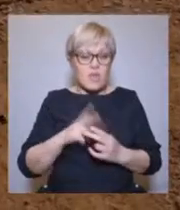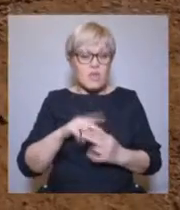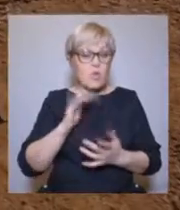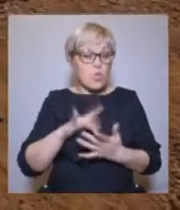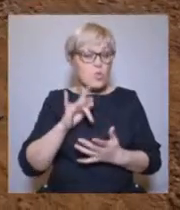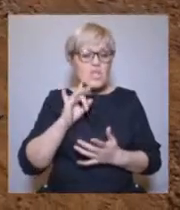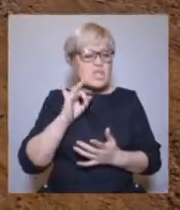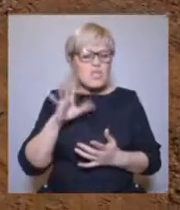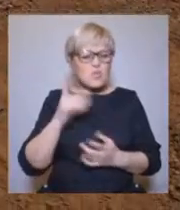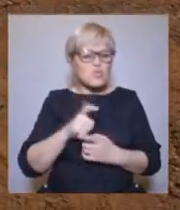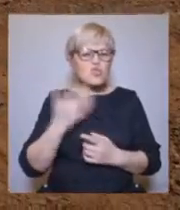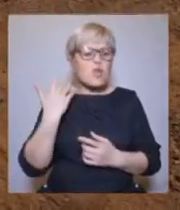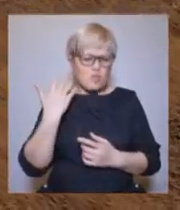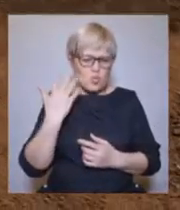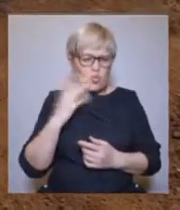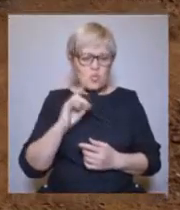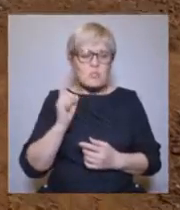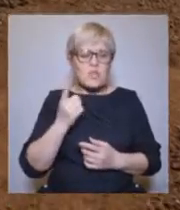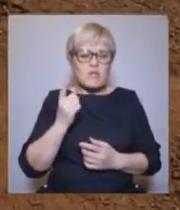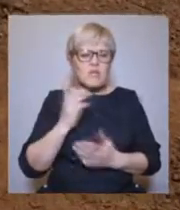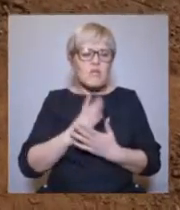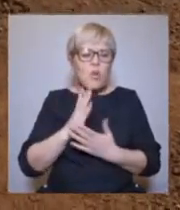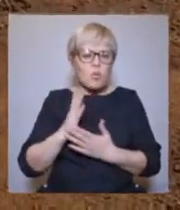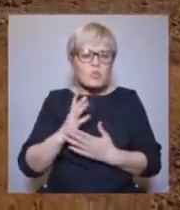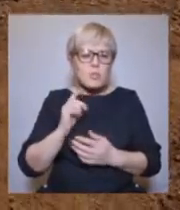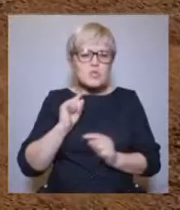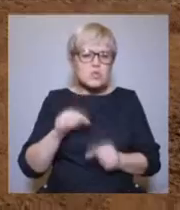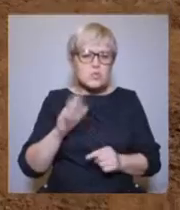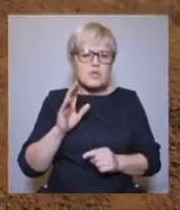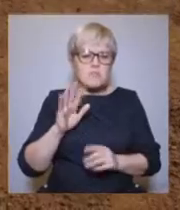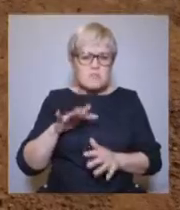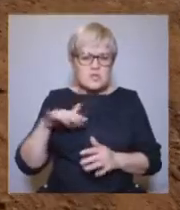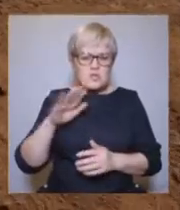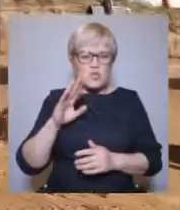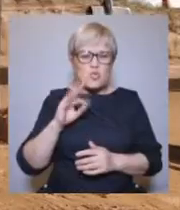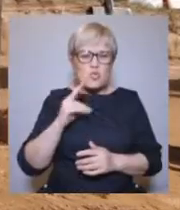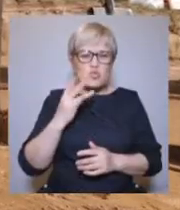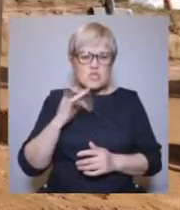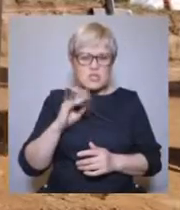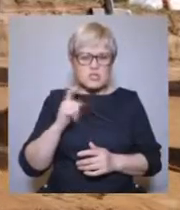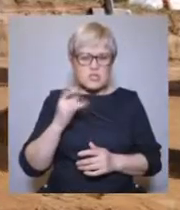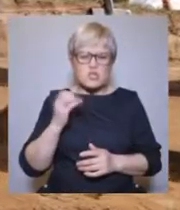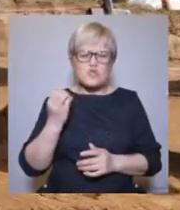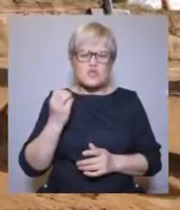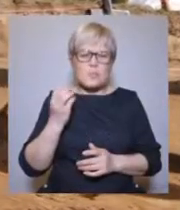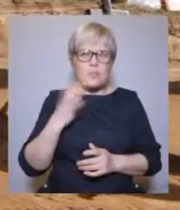Городище, этот памятник, он известен очень давно. Первые находки с него